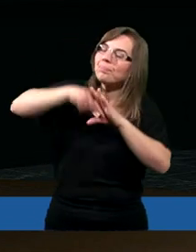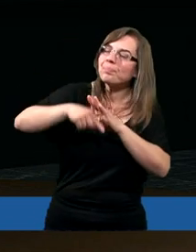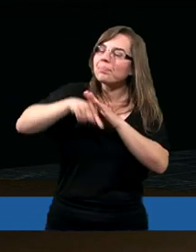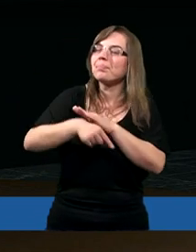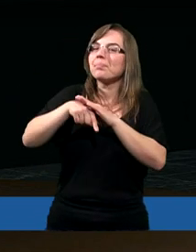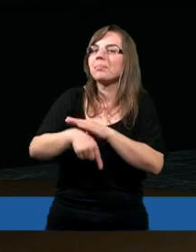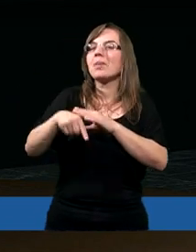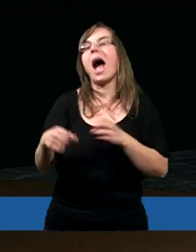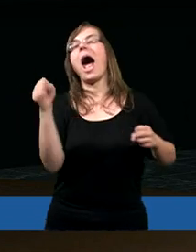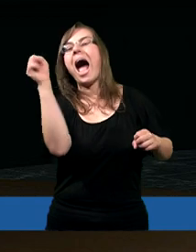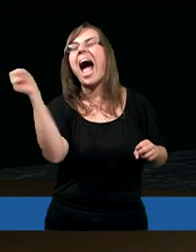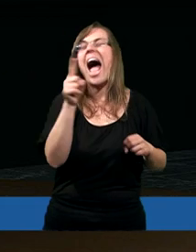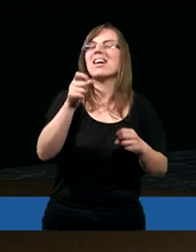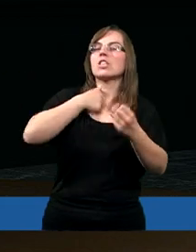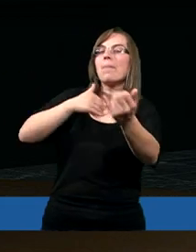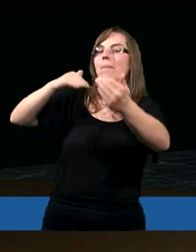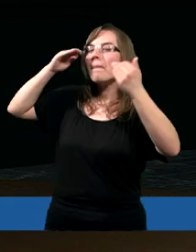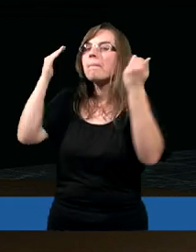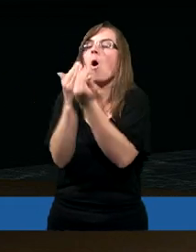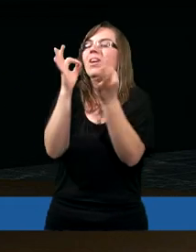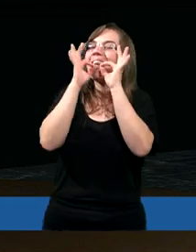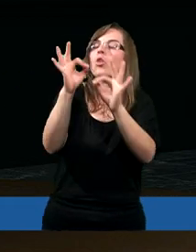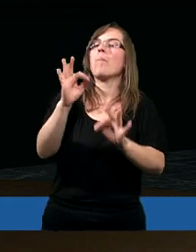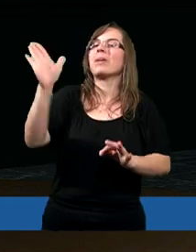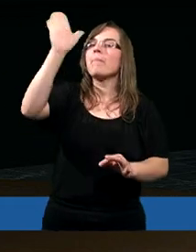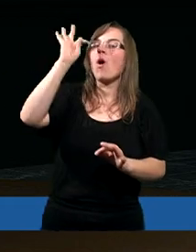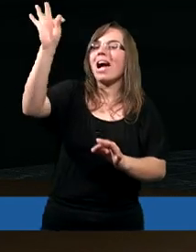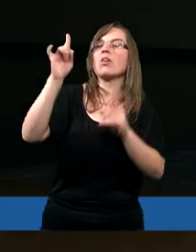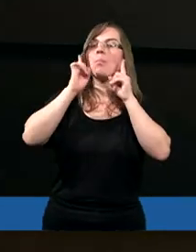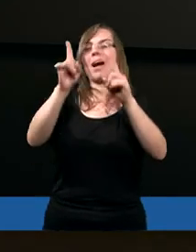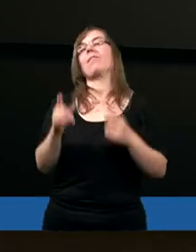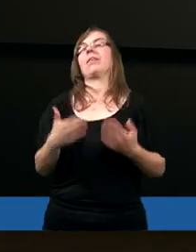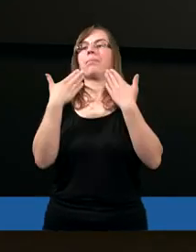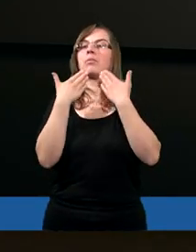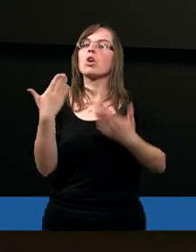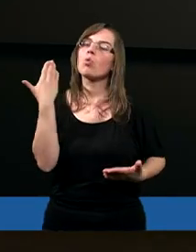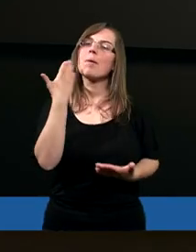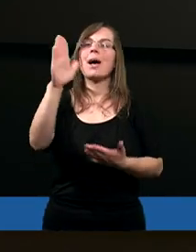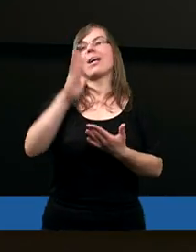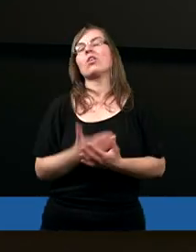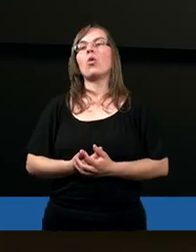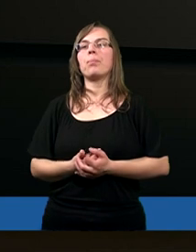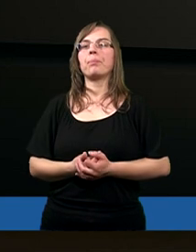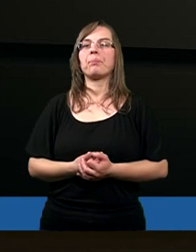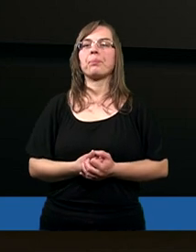to za tym idzie, nie da się rozumieć tego, co On chciał nam przekazać. Tak, dziękuję. Właśnie